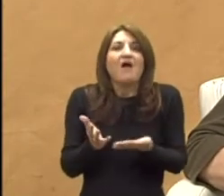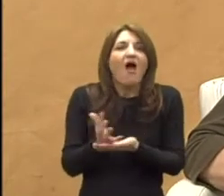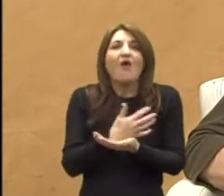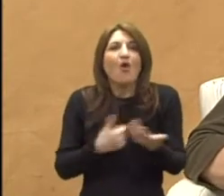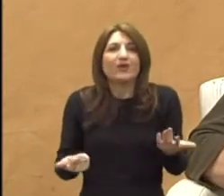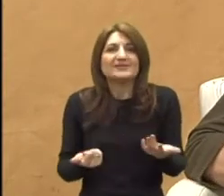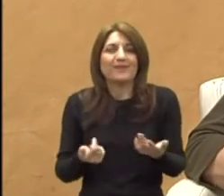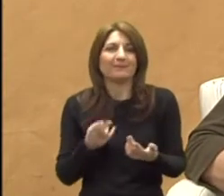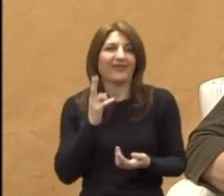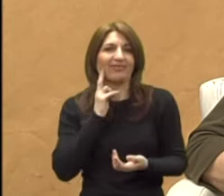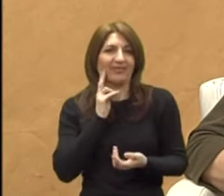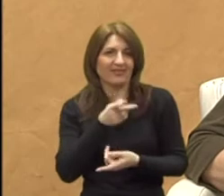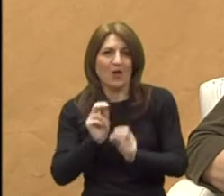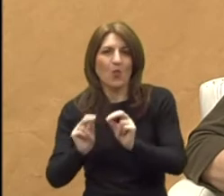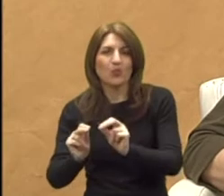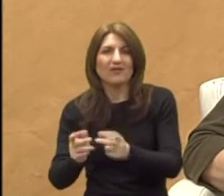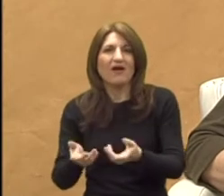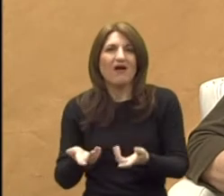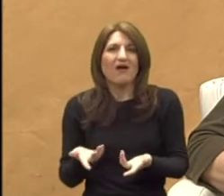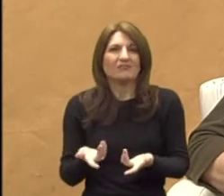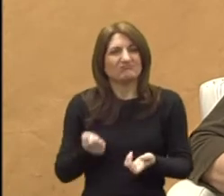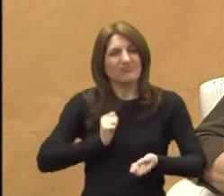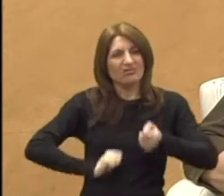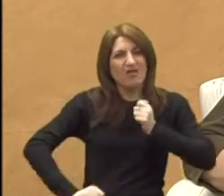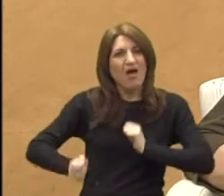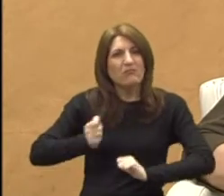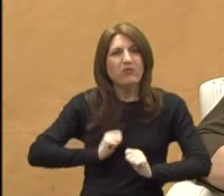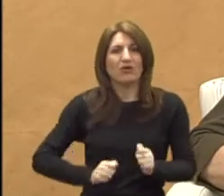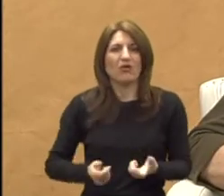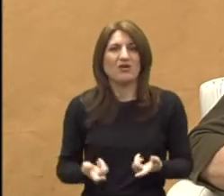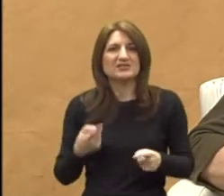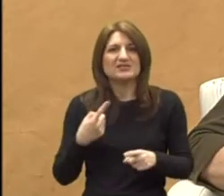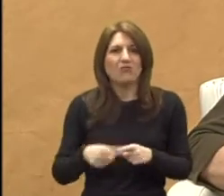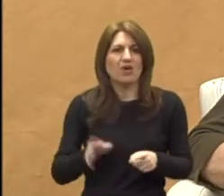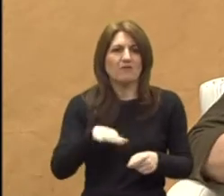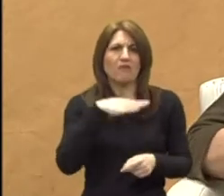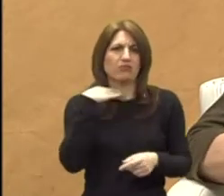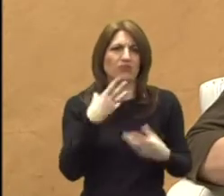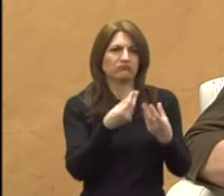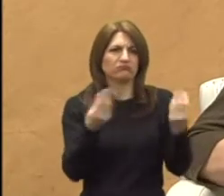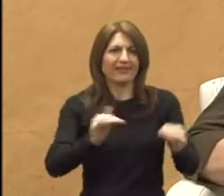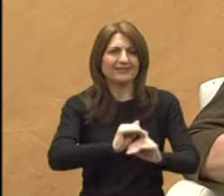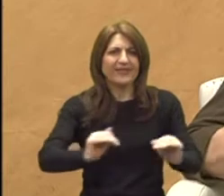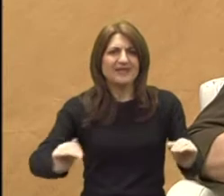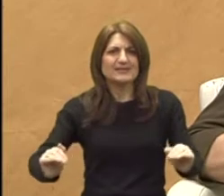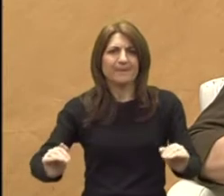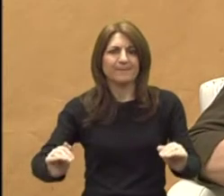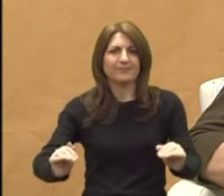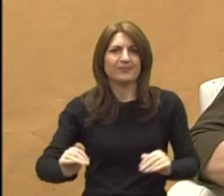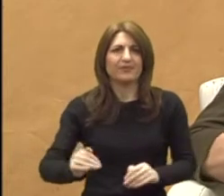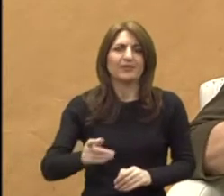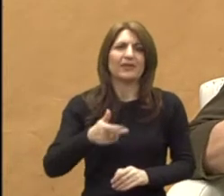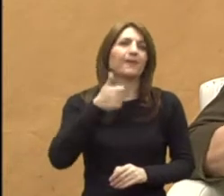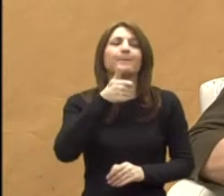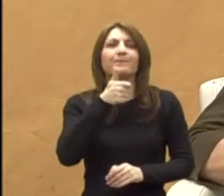Odgajatelj je u svakom slučaju bilo naporno uz redovnu djecu. Prvo, ono što bi ja